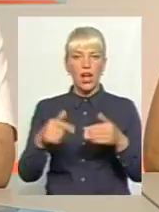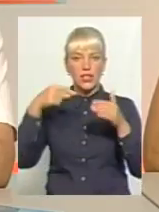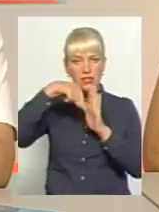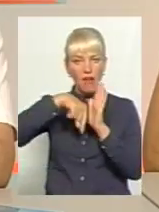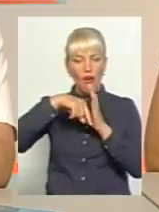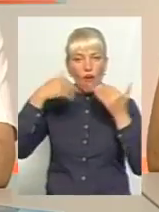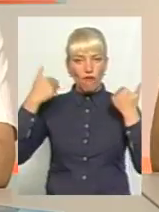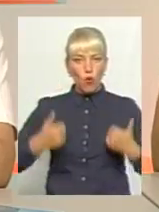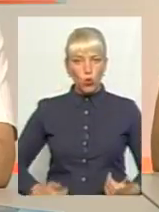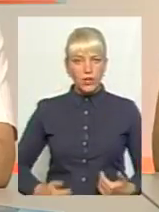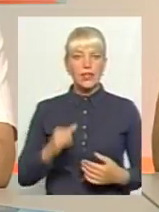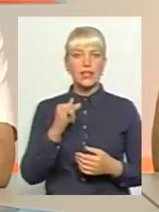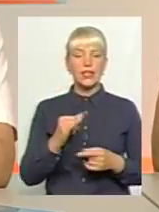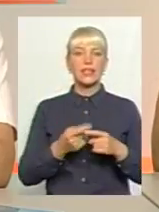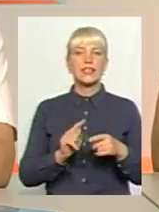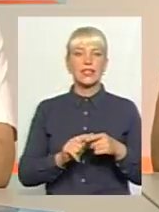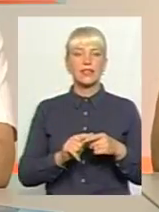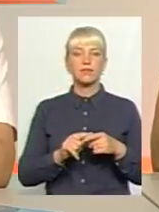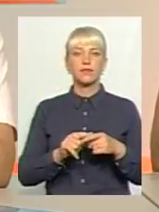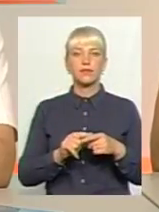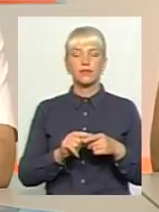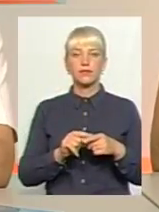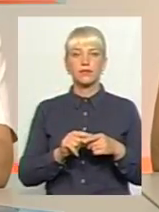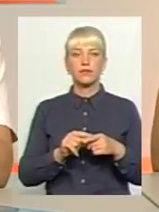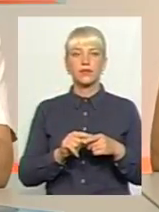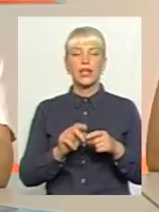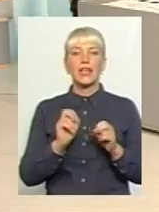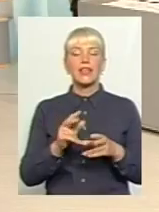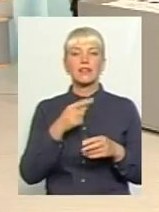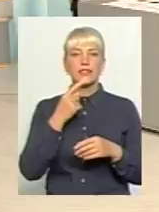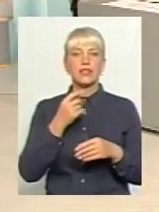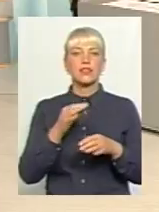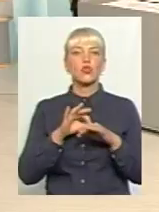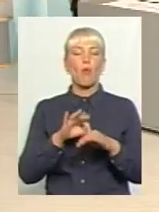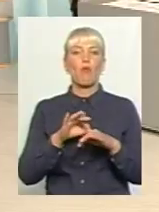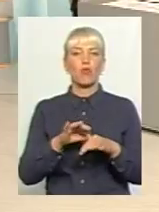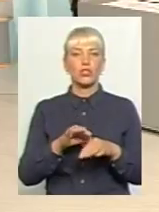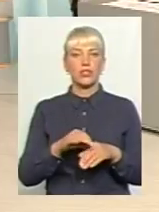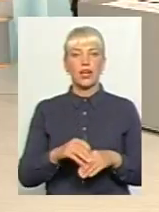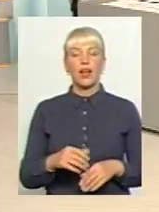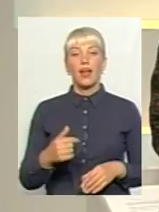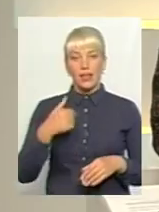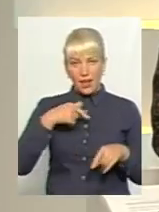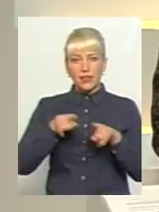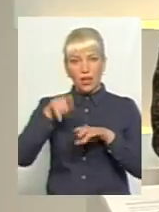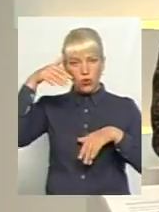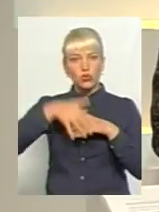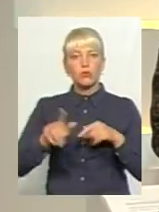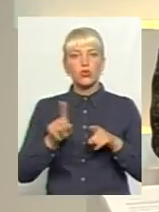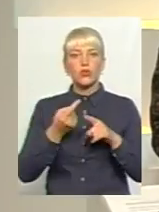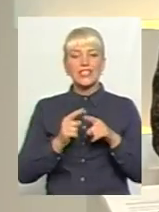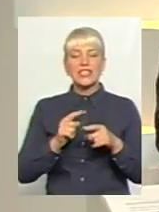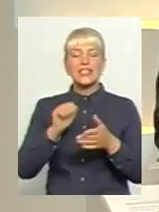тобто, це, ну, супровод, якби... Тобто, я так розумію, пане Володимир, що саме через ці фільтри